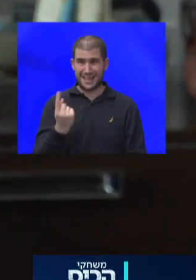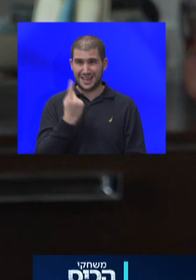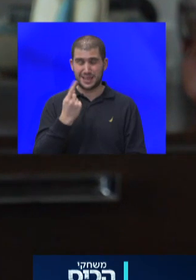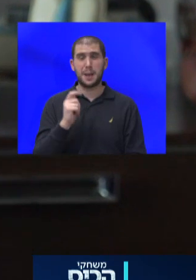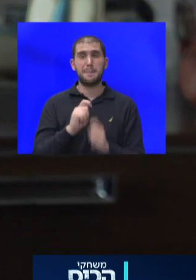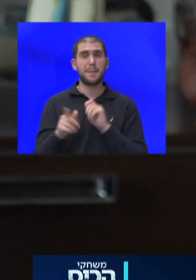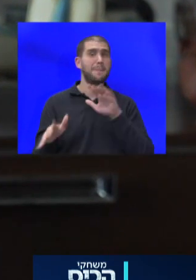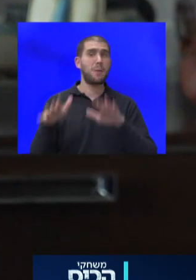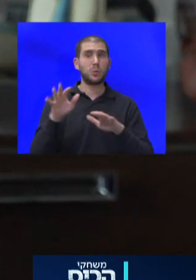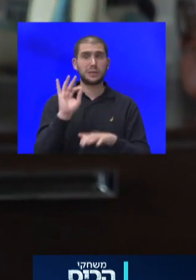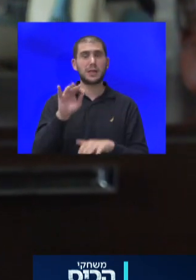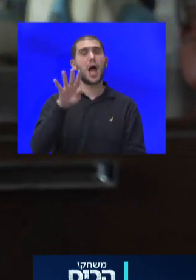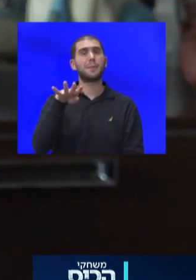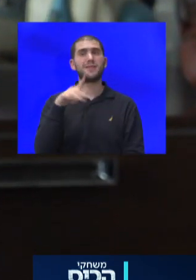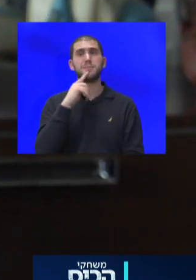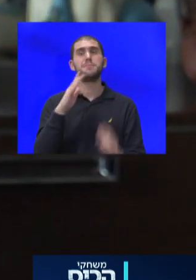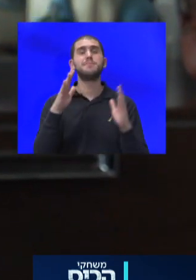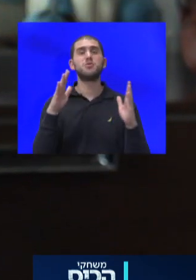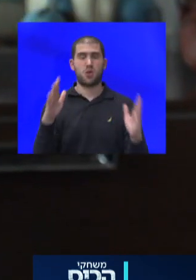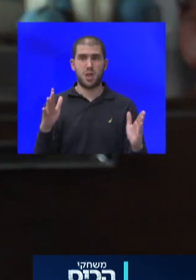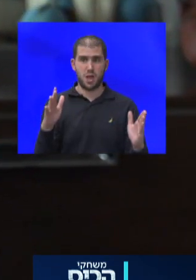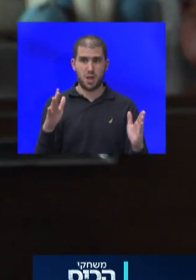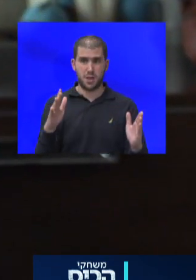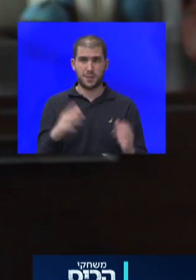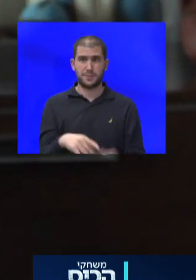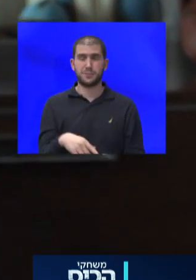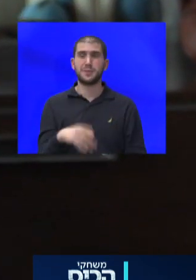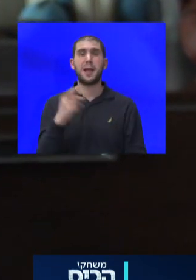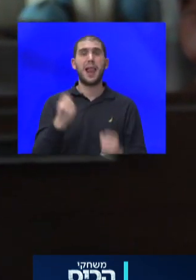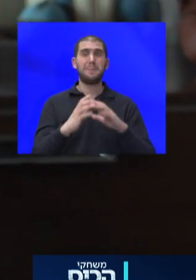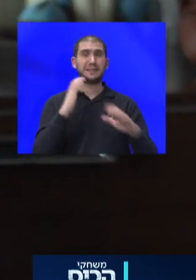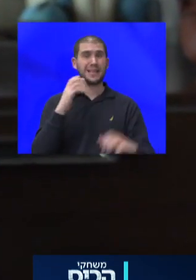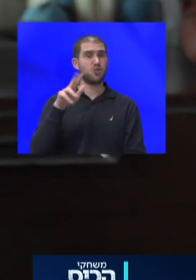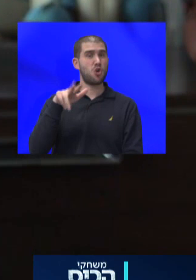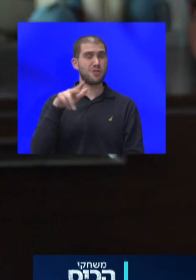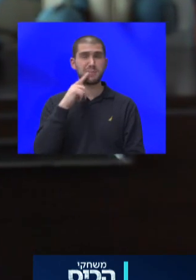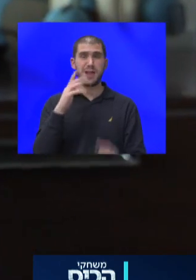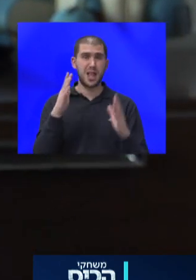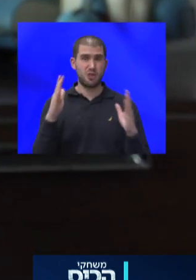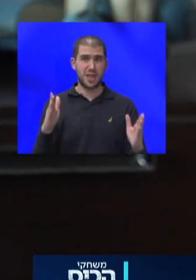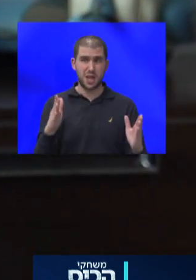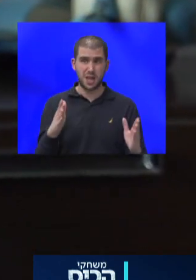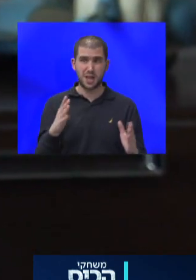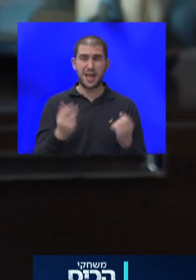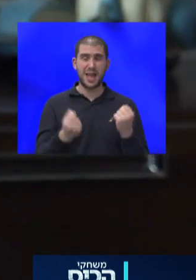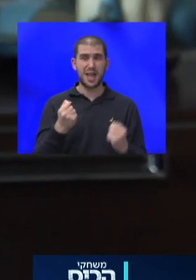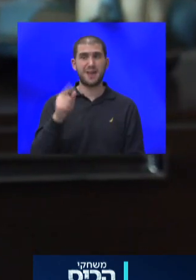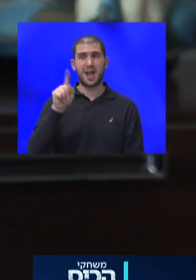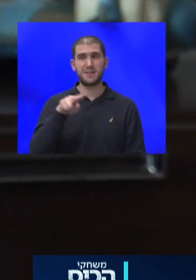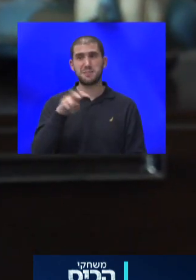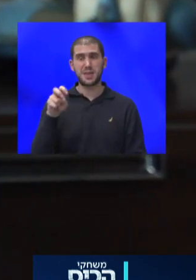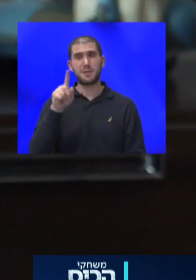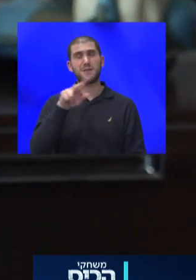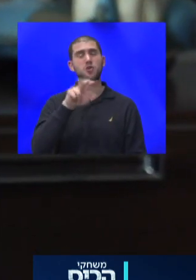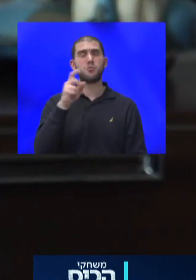שלו היא 4,000. שקלים לשנה. למסעית היא 3,000 שקלים לשנה, לרכב היא 1,200, 1,300 שקל